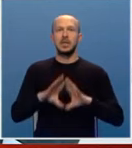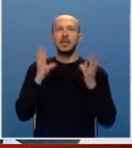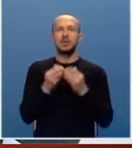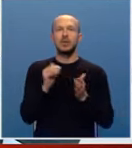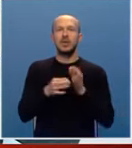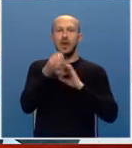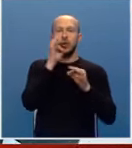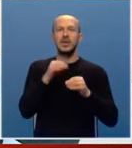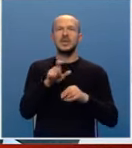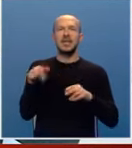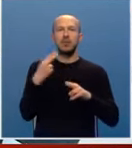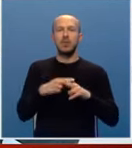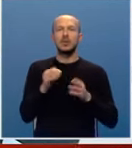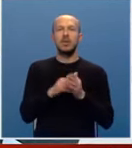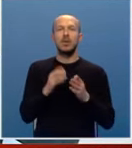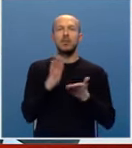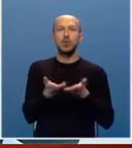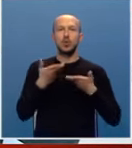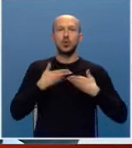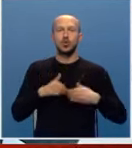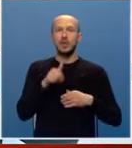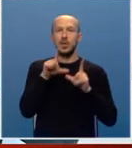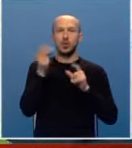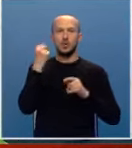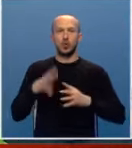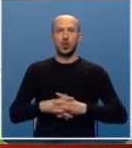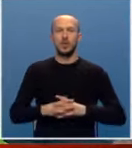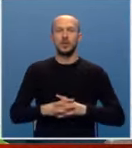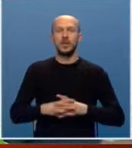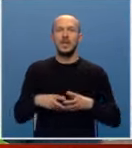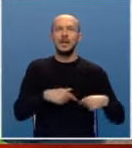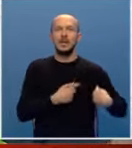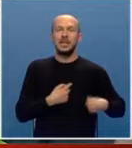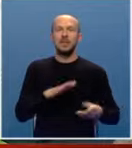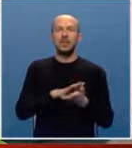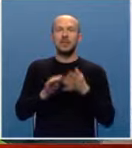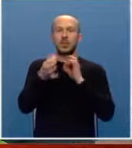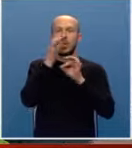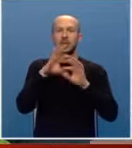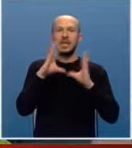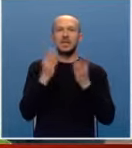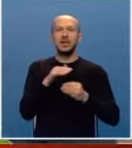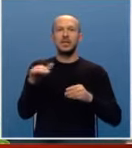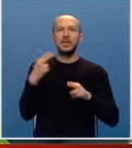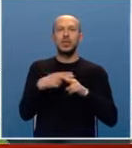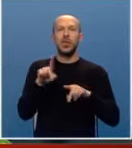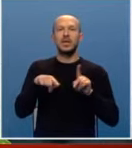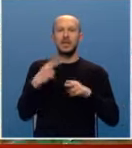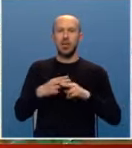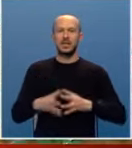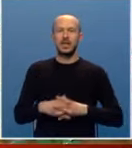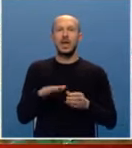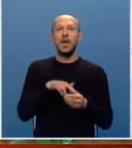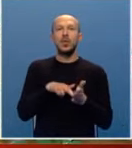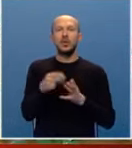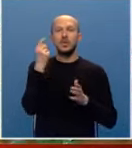potrebni lijekovi za rijetke bolesti trebalo bi da budu dostupni i u Srpskoj. Inicijativu za besplatno liječenje sve djece oboljale od rijetke i bolesti